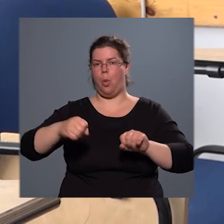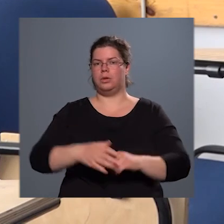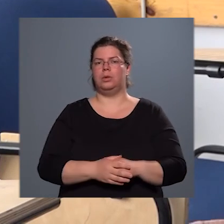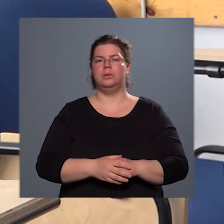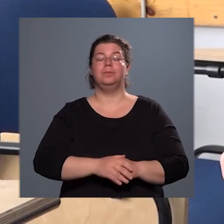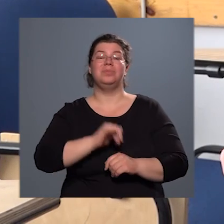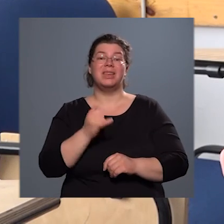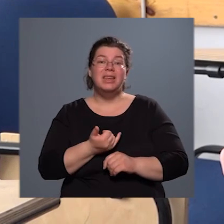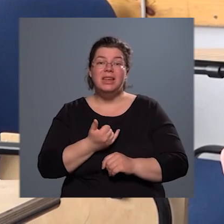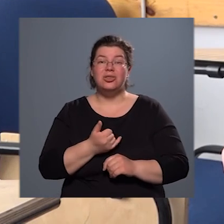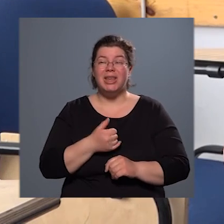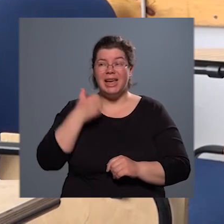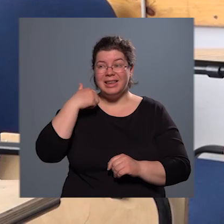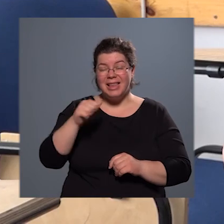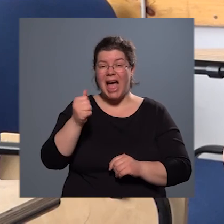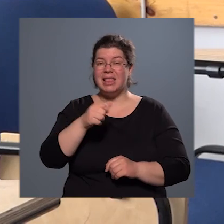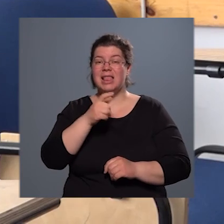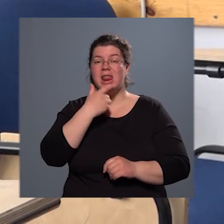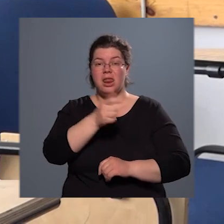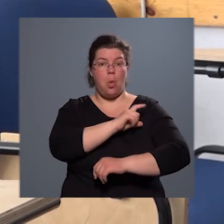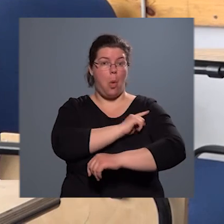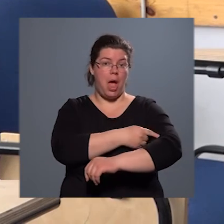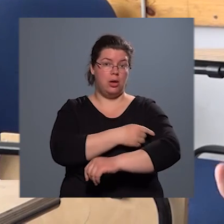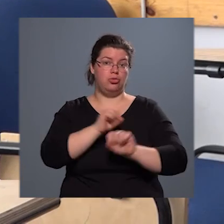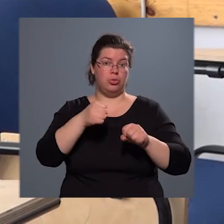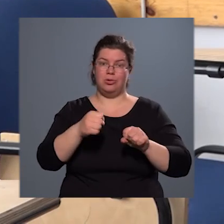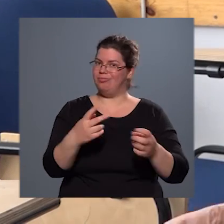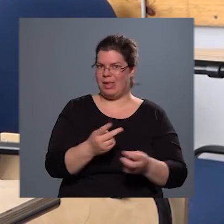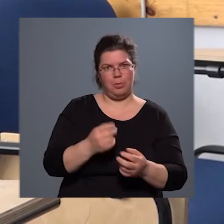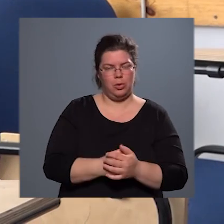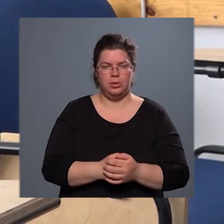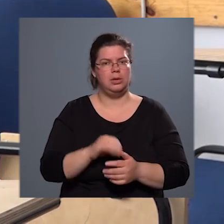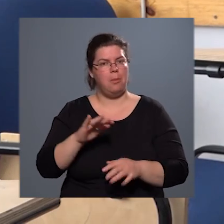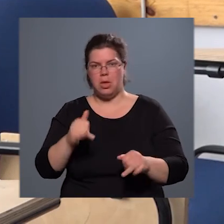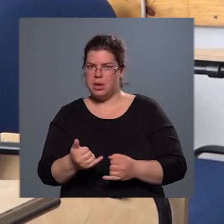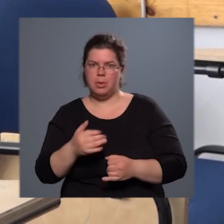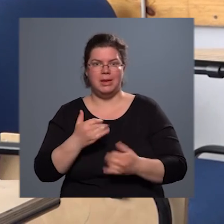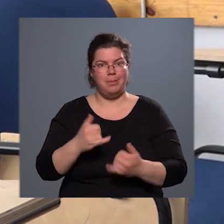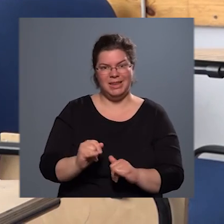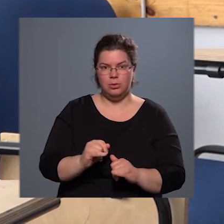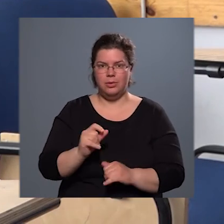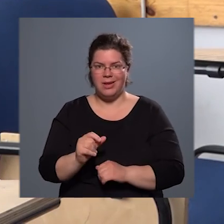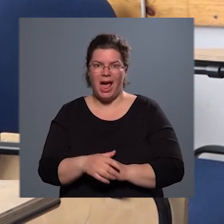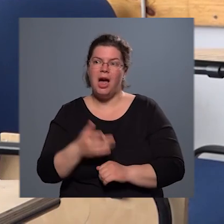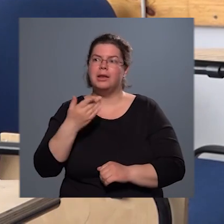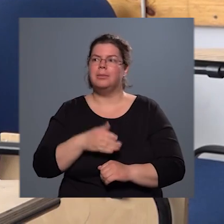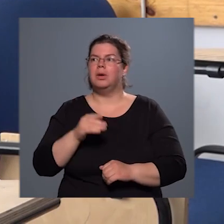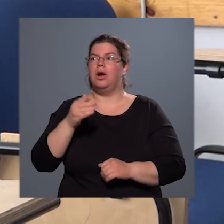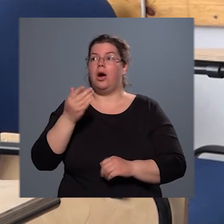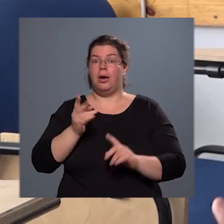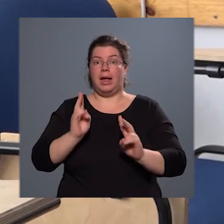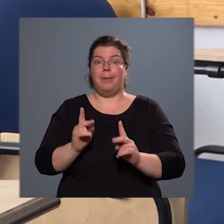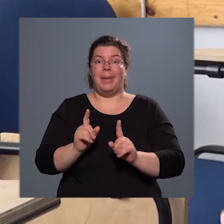illetve, hát ugye egy százlóerős motor pedig nem könnyű. Na most nem az a baj, hogy nem indul el vele, hanem az, hogy utána, amikor meg kell állni, akkor